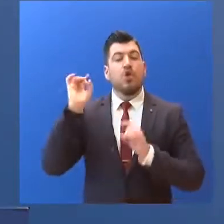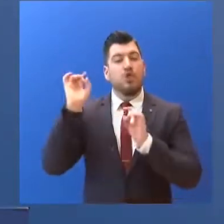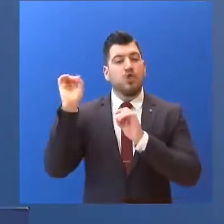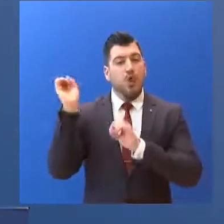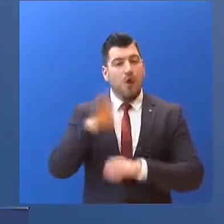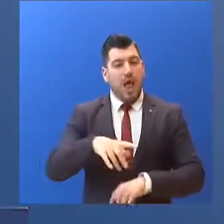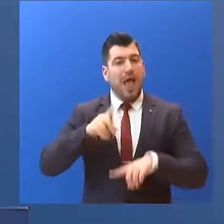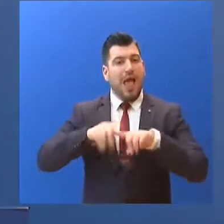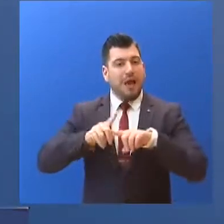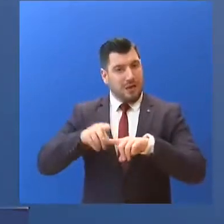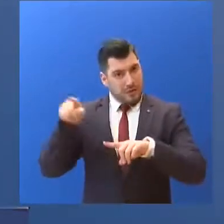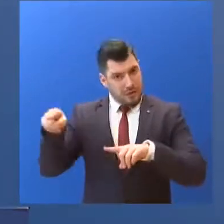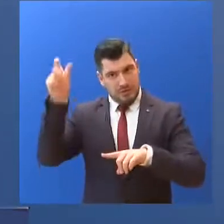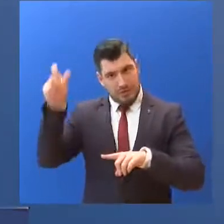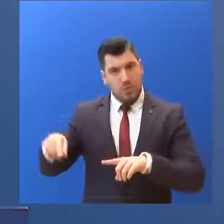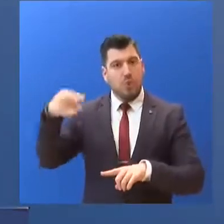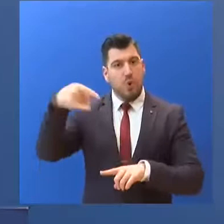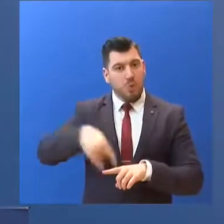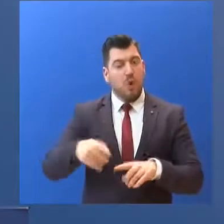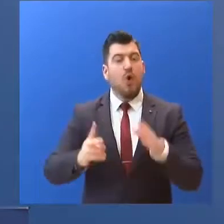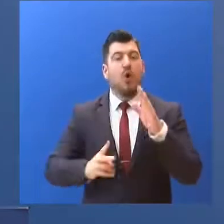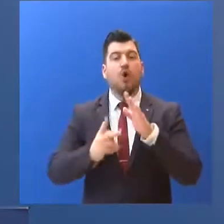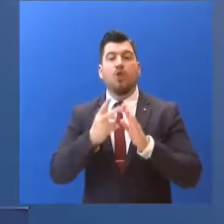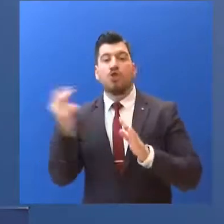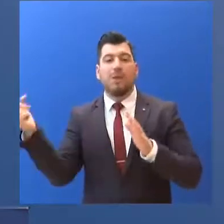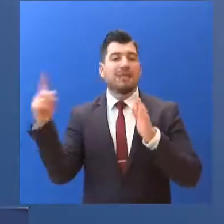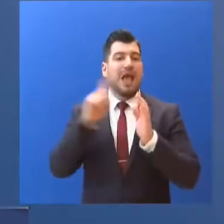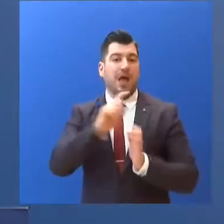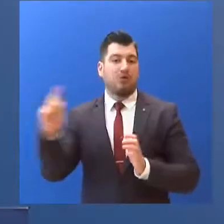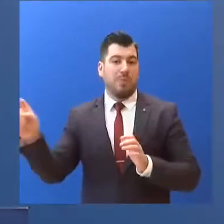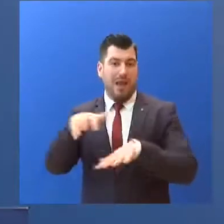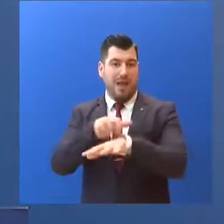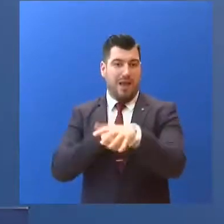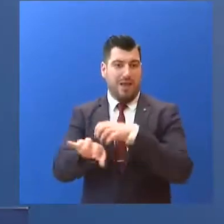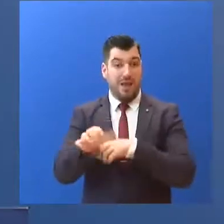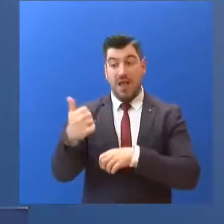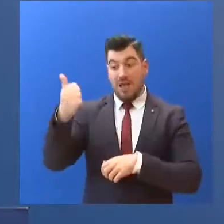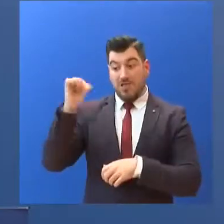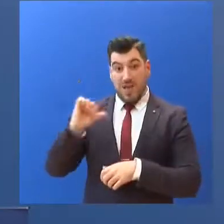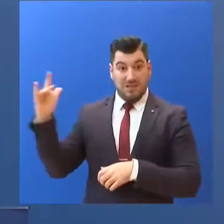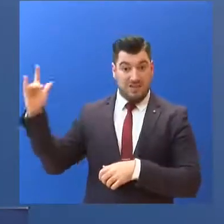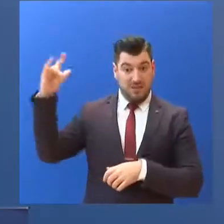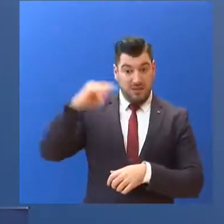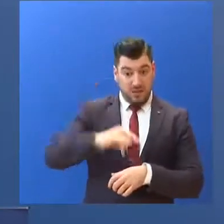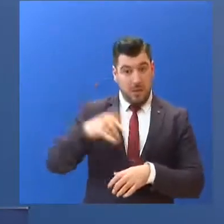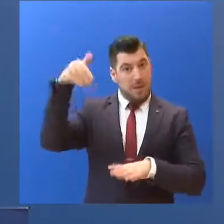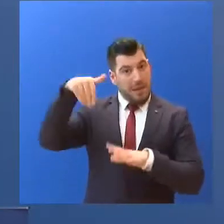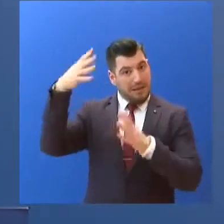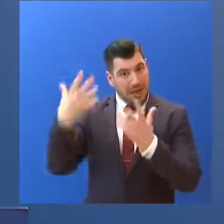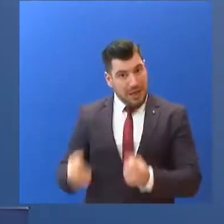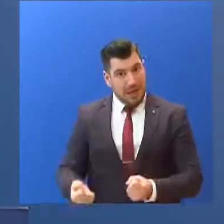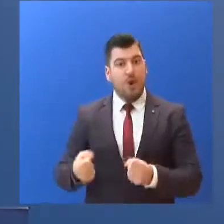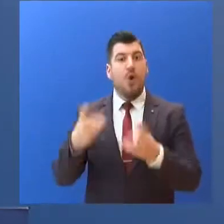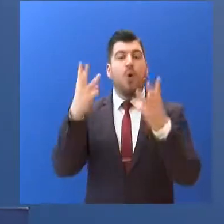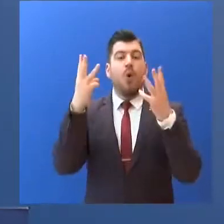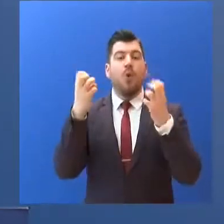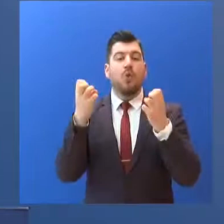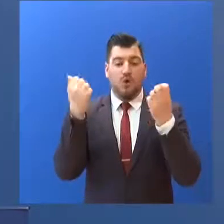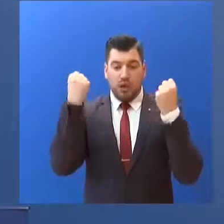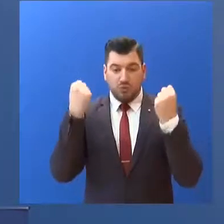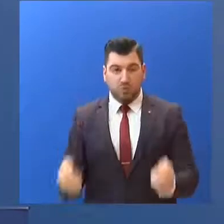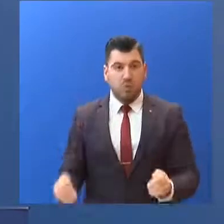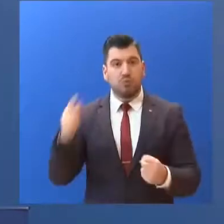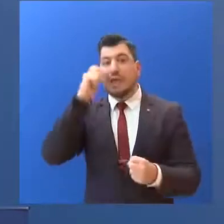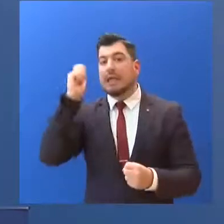εκατομμύρια γάντια. Χθες, ειδικά ένα βλωμένο αεροσκάφος... μετέφερε φορτίο 80 τόνων υγειονομικού υλικού... από την Κίνα